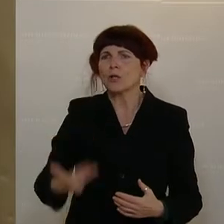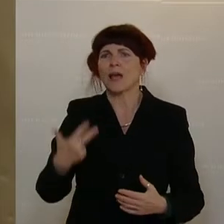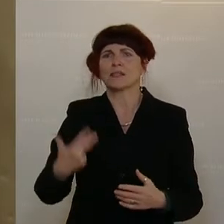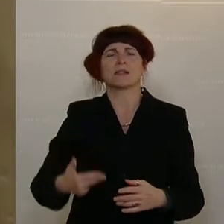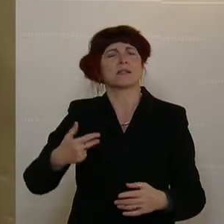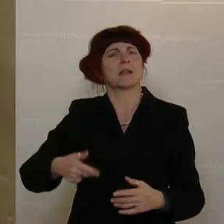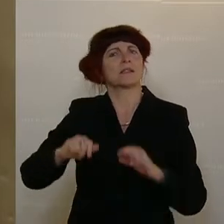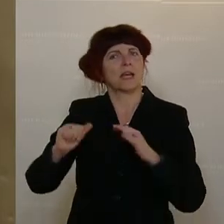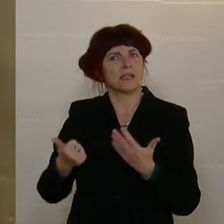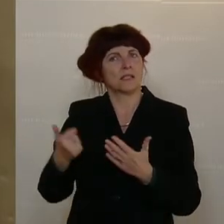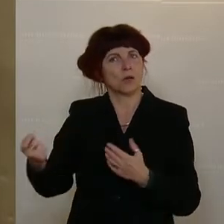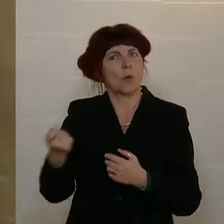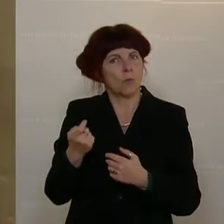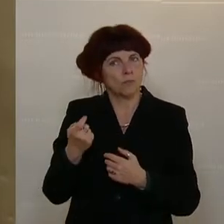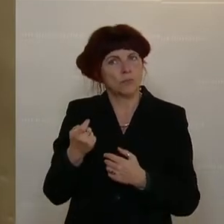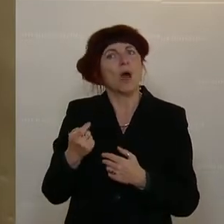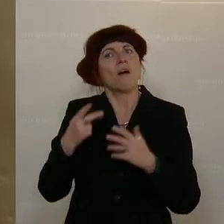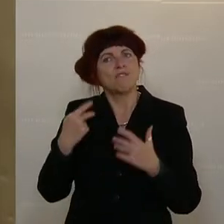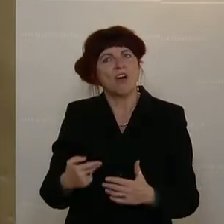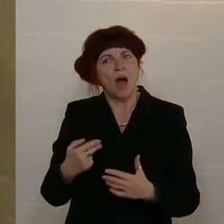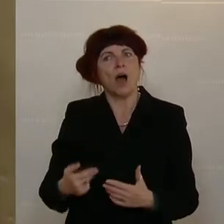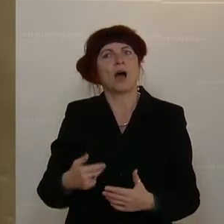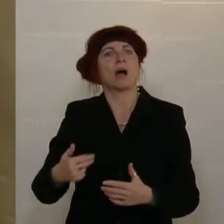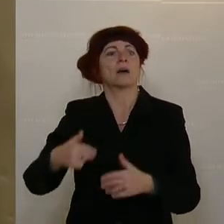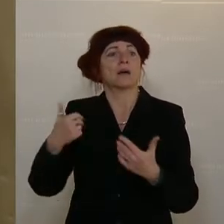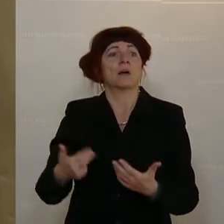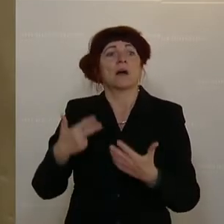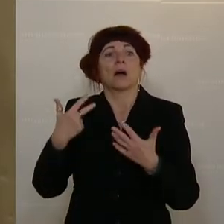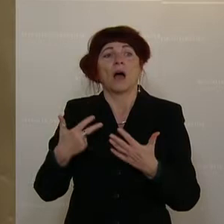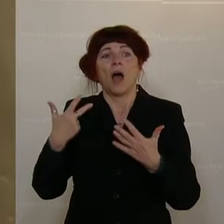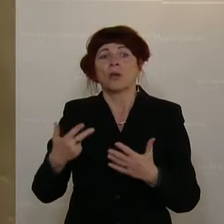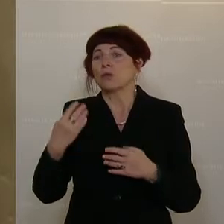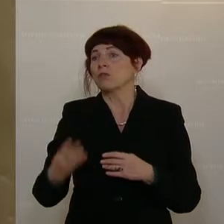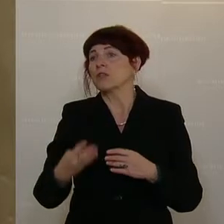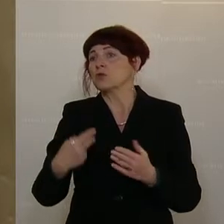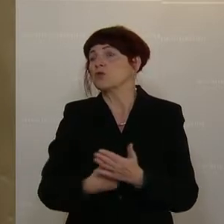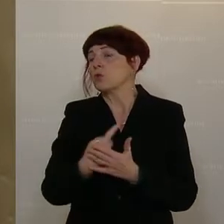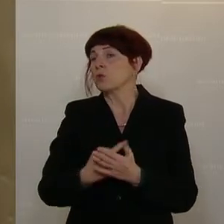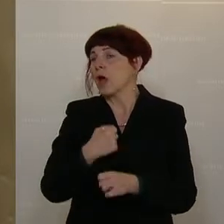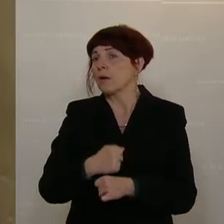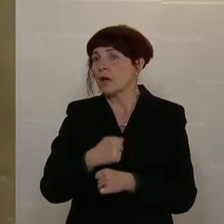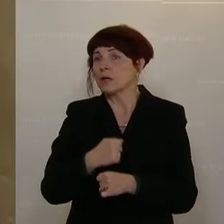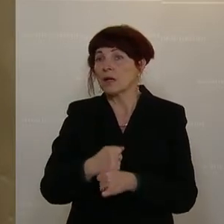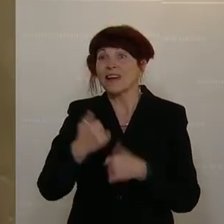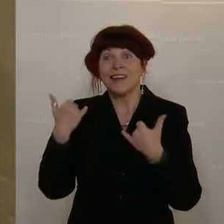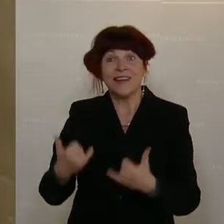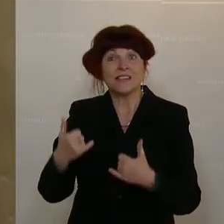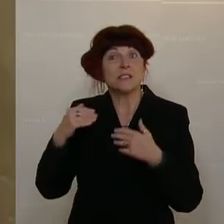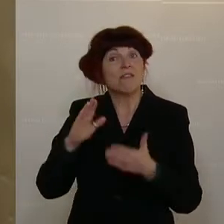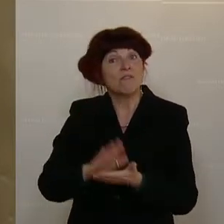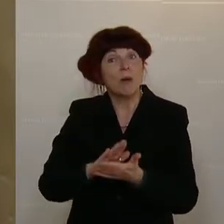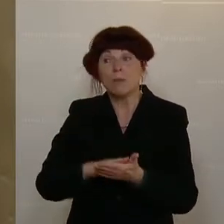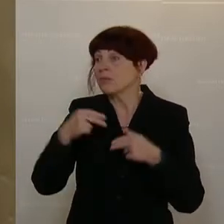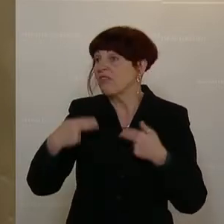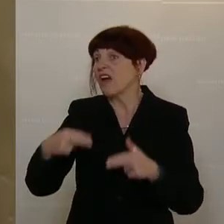Arbeitswoche kommt. Danken Sie Ihnen damit, dass Sie sagen, nun geht es weiter, bis 2025 sind die 55 Stunden erlaubt und